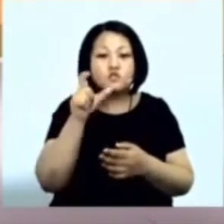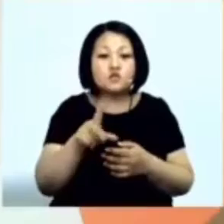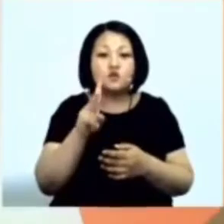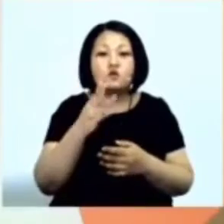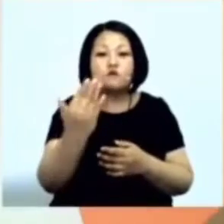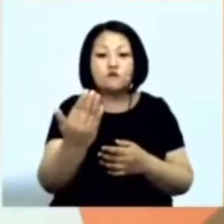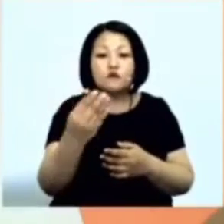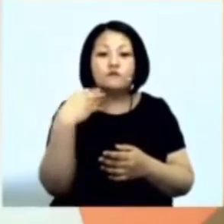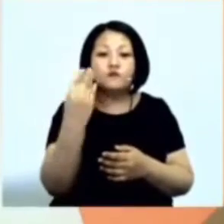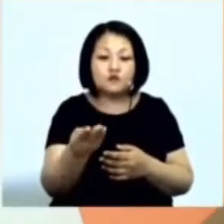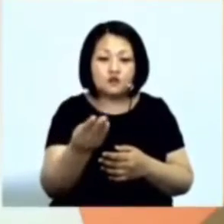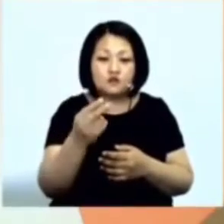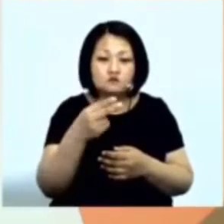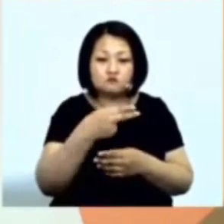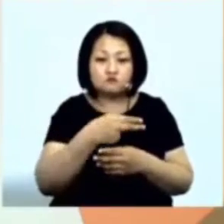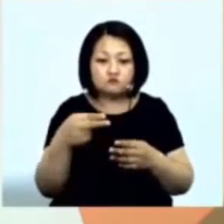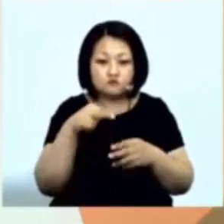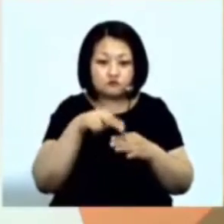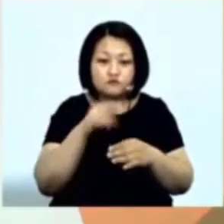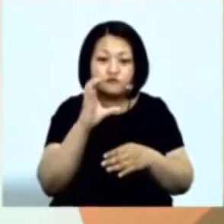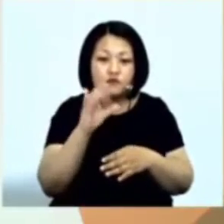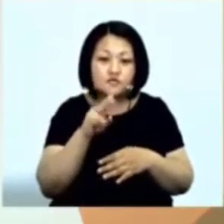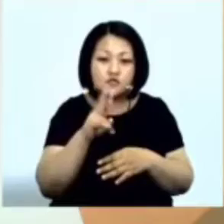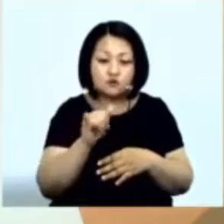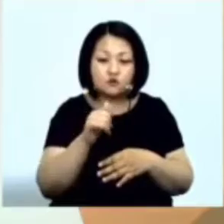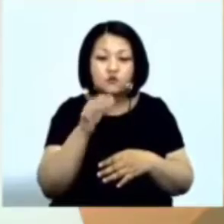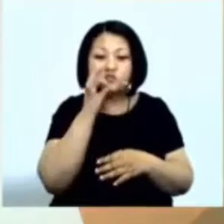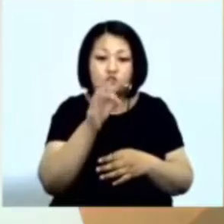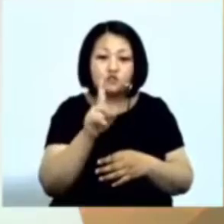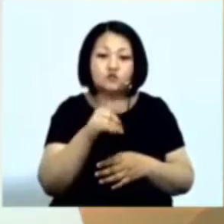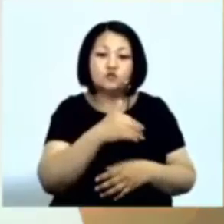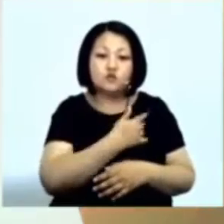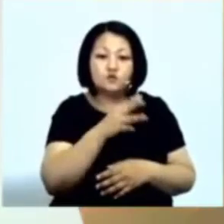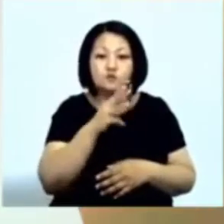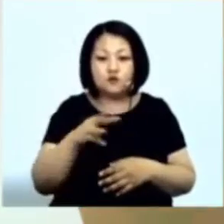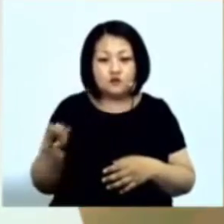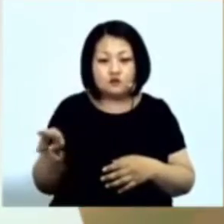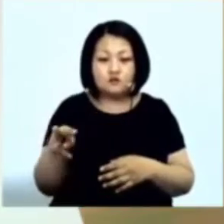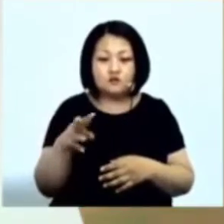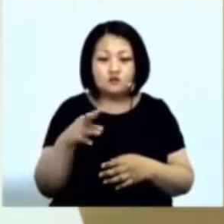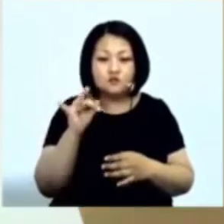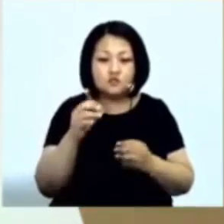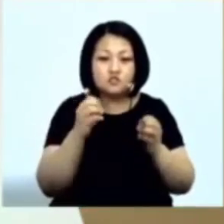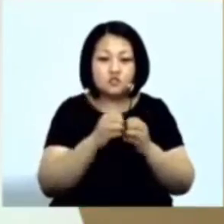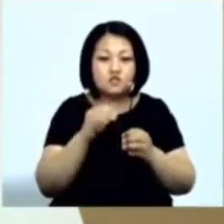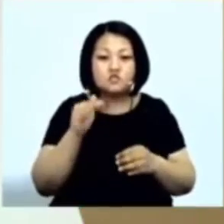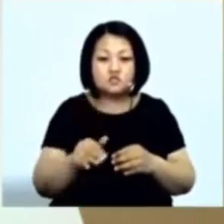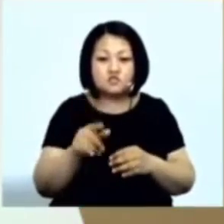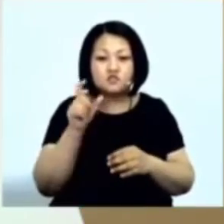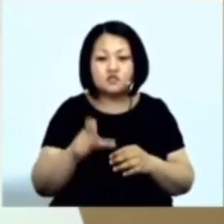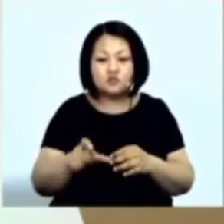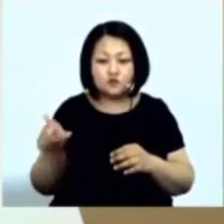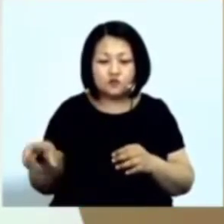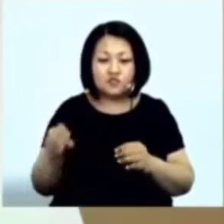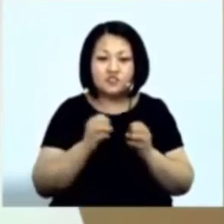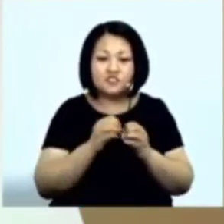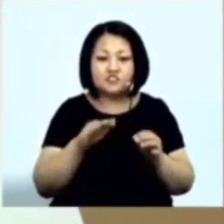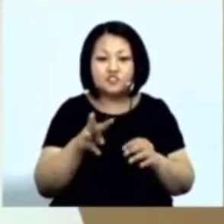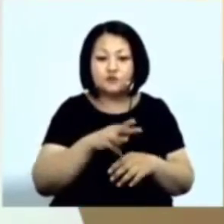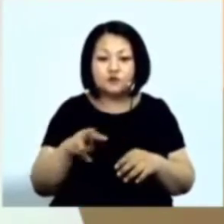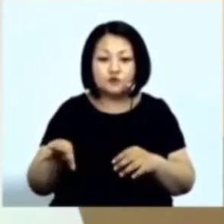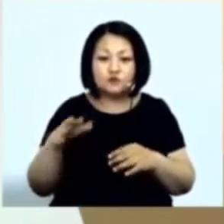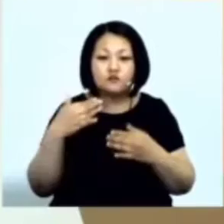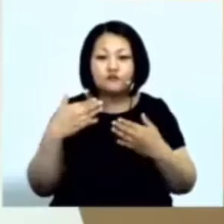сказать Я хочу быть мастером И хочу быть миллионером И 10 тысяч людей 10 тысяч миллионеров Сейчас выйдут в мир